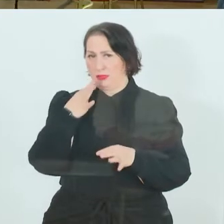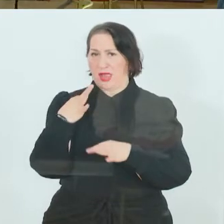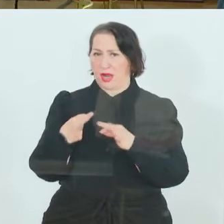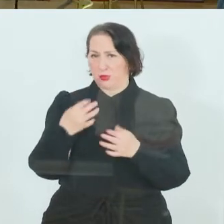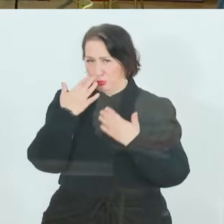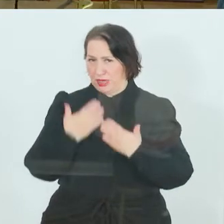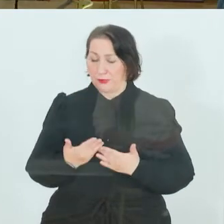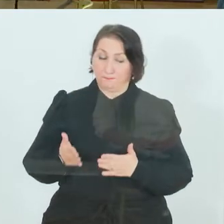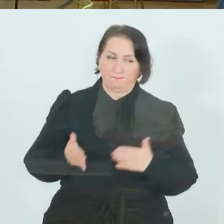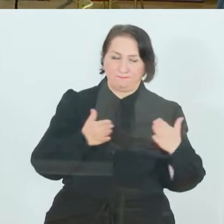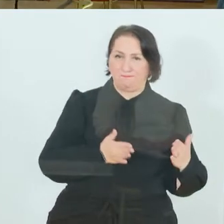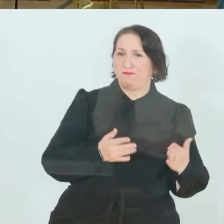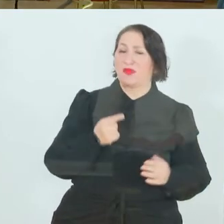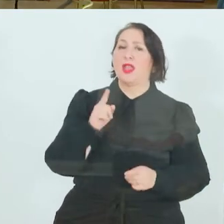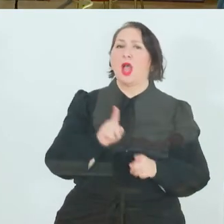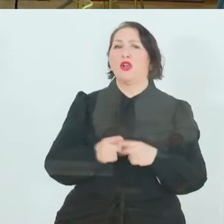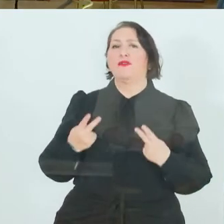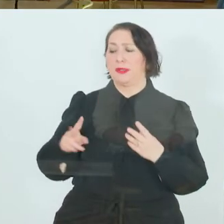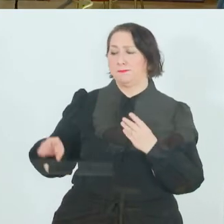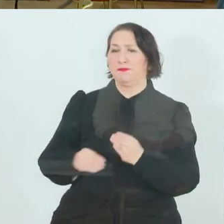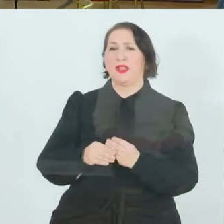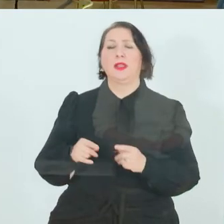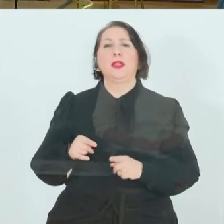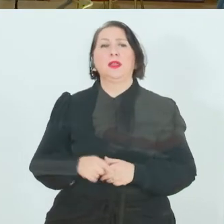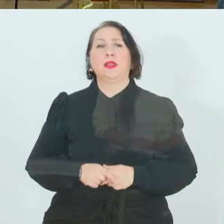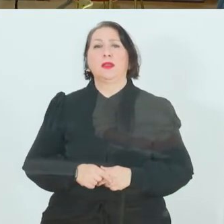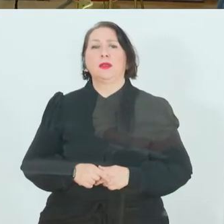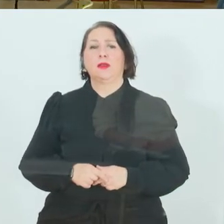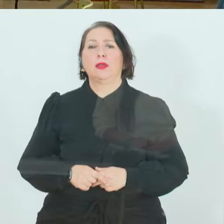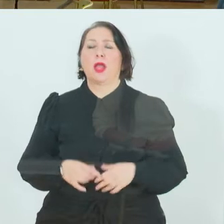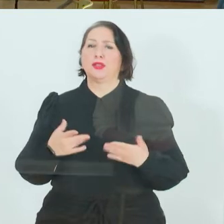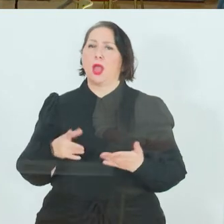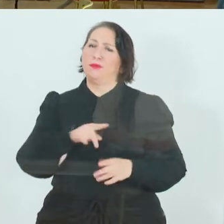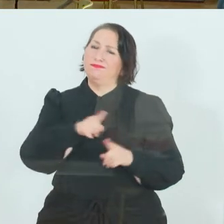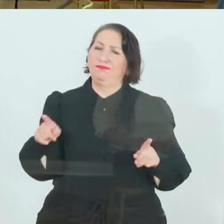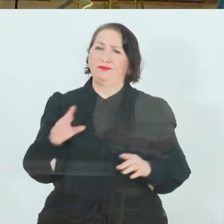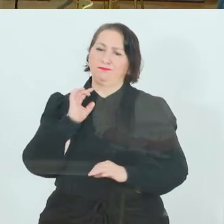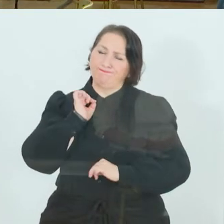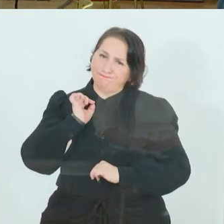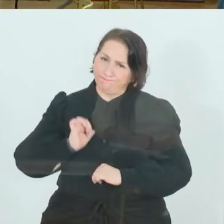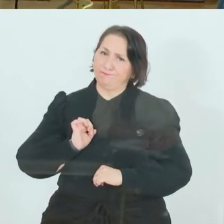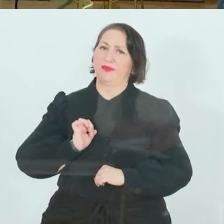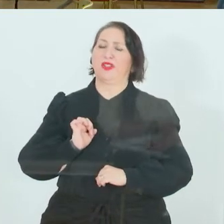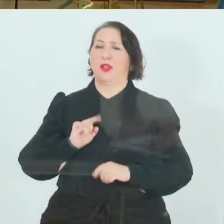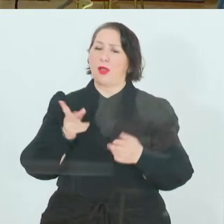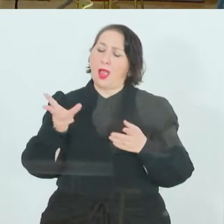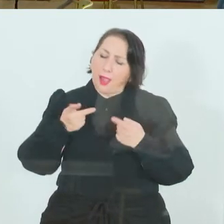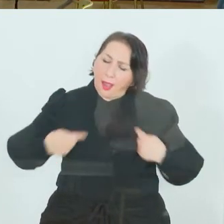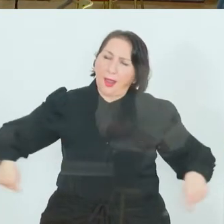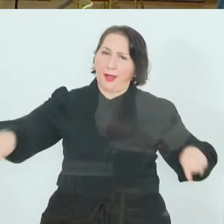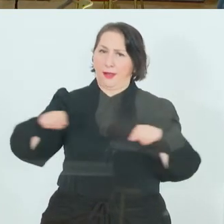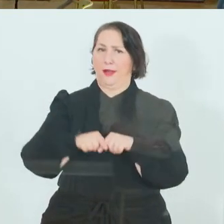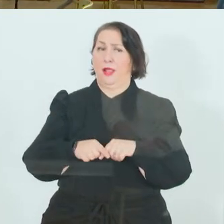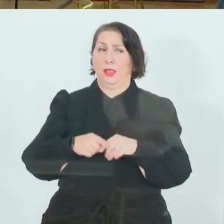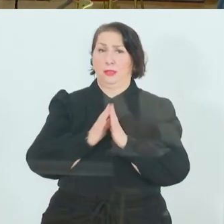Wichtig ist an dieser Stelle auch anzuschließen und um Durchhaltevermögen von uns allen auch zu